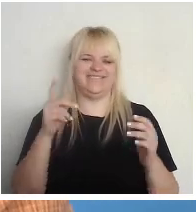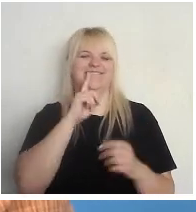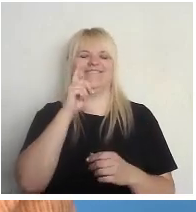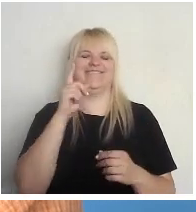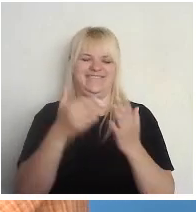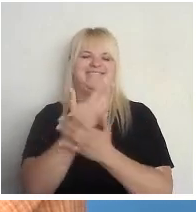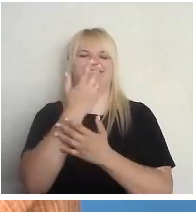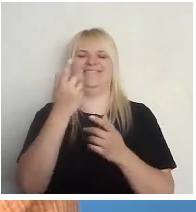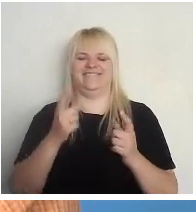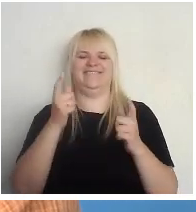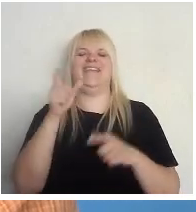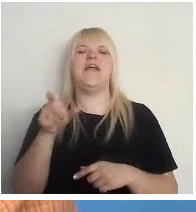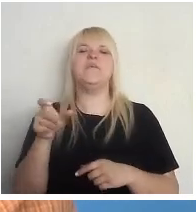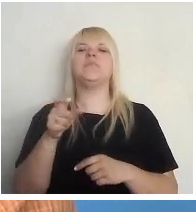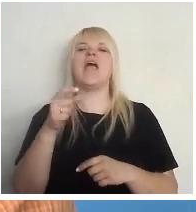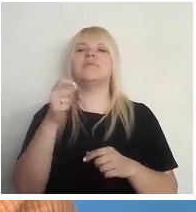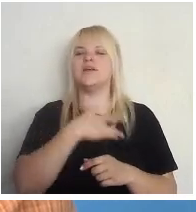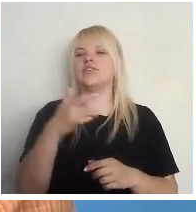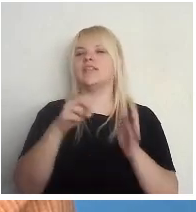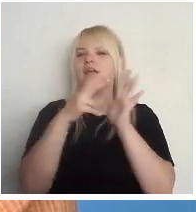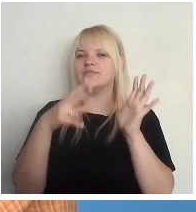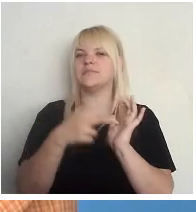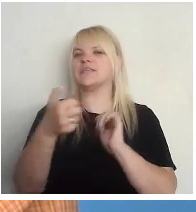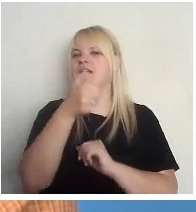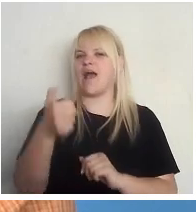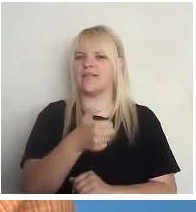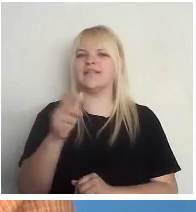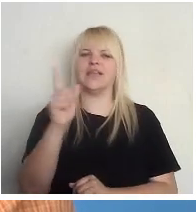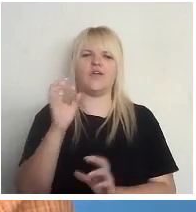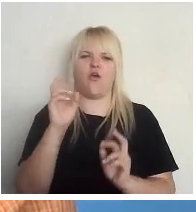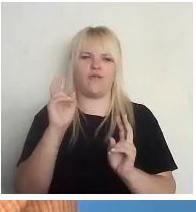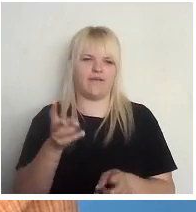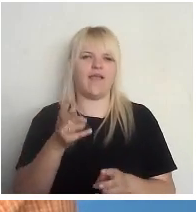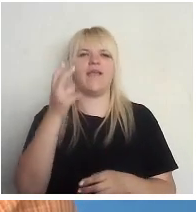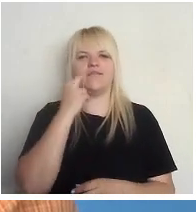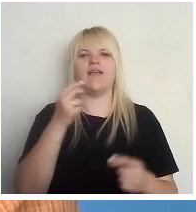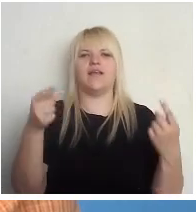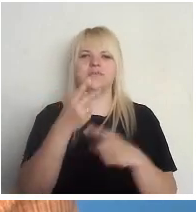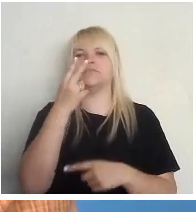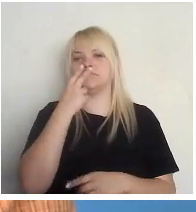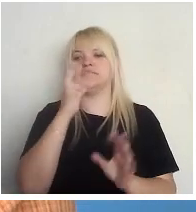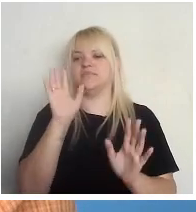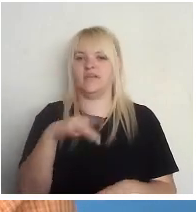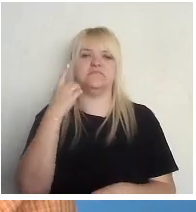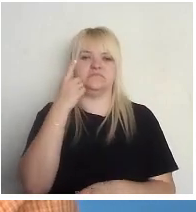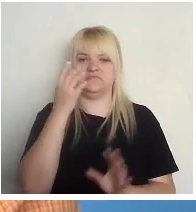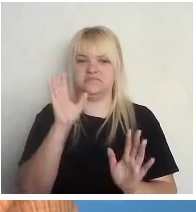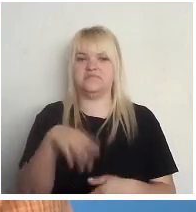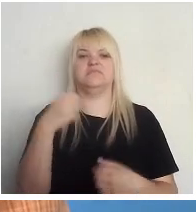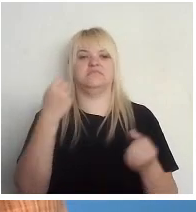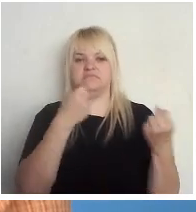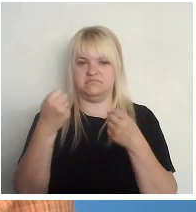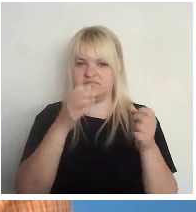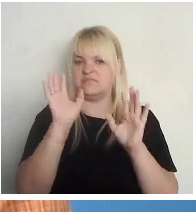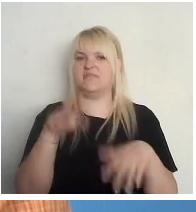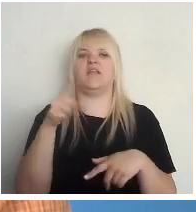ka 18 gadi ir ok, vecums drīkst dzert, drīkst pīpēt, drīkst braukt ar mašīnu, drīkst iestāties